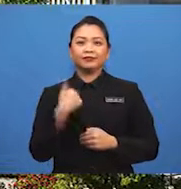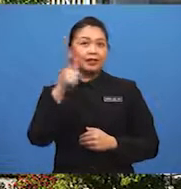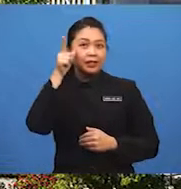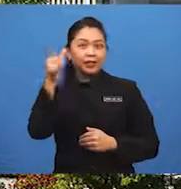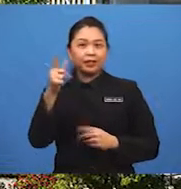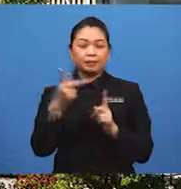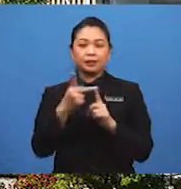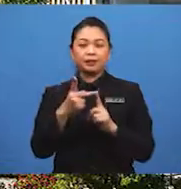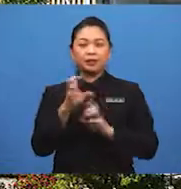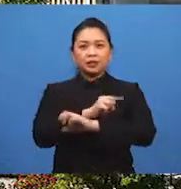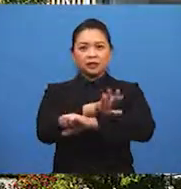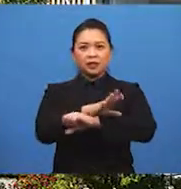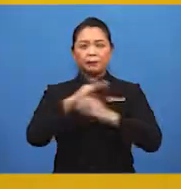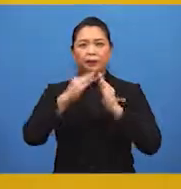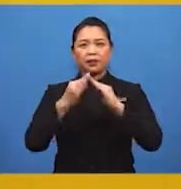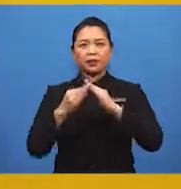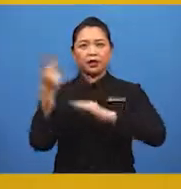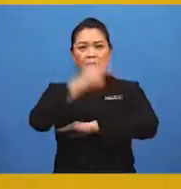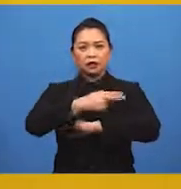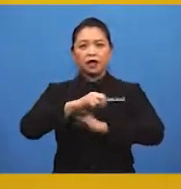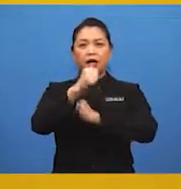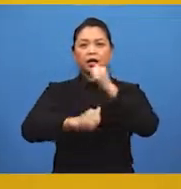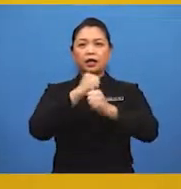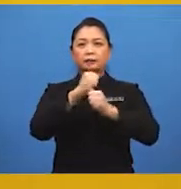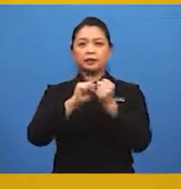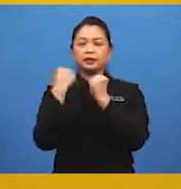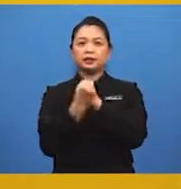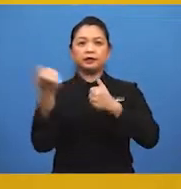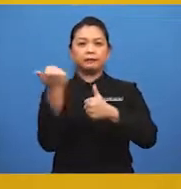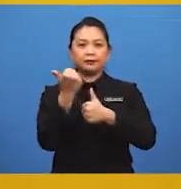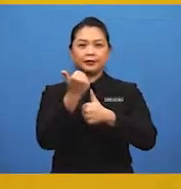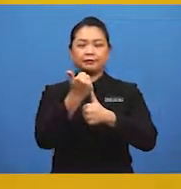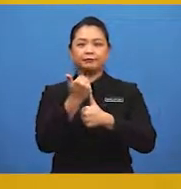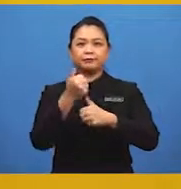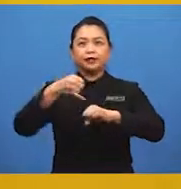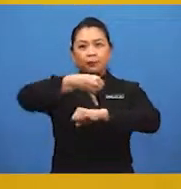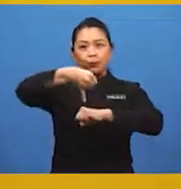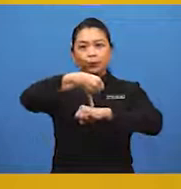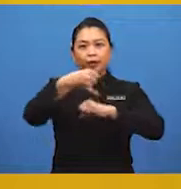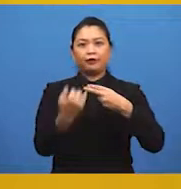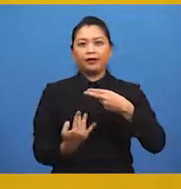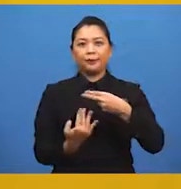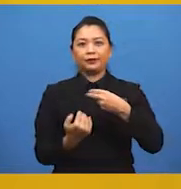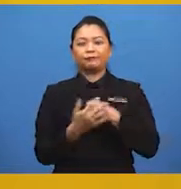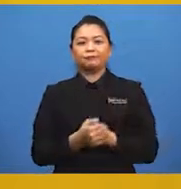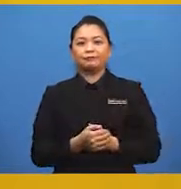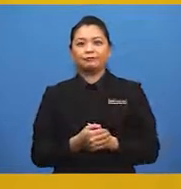kepada kesan pembandaran terhadap alam sekitar yang pertama, iaitu Pulau Haber.